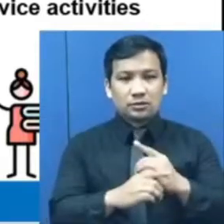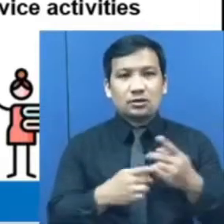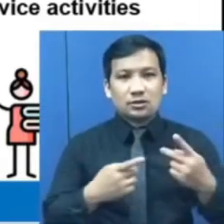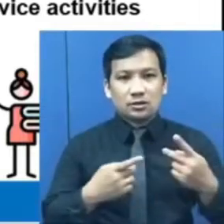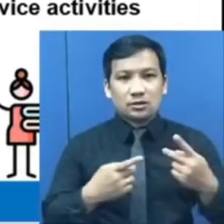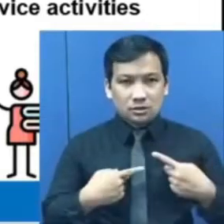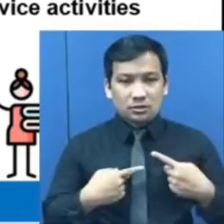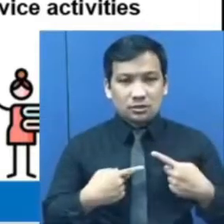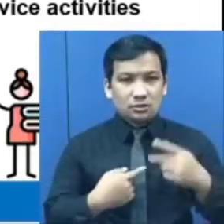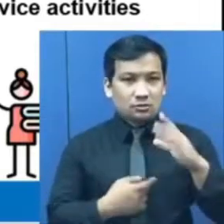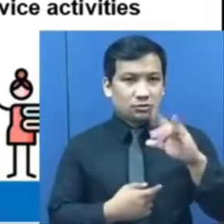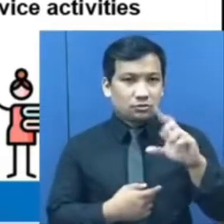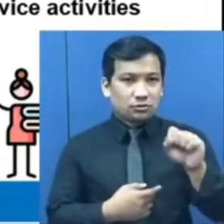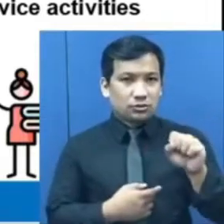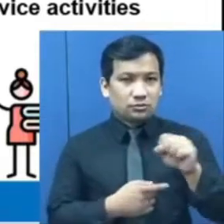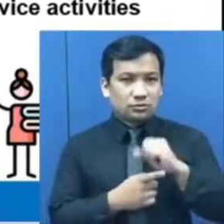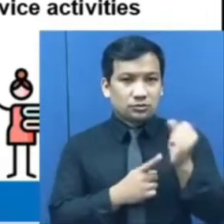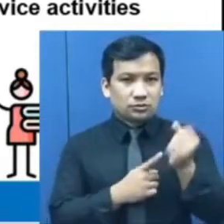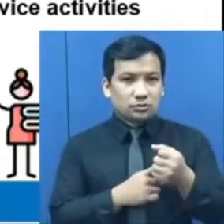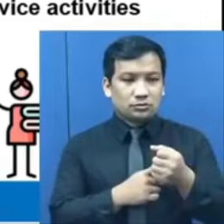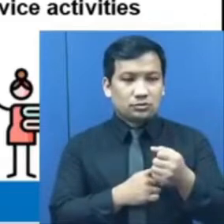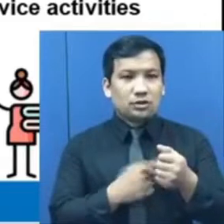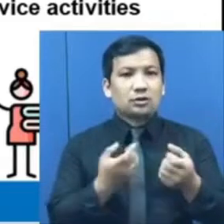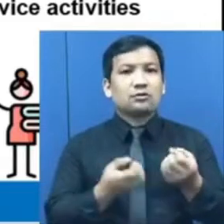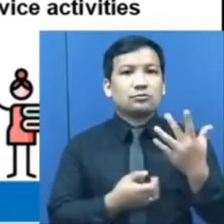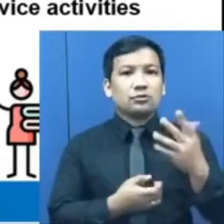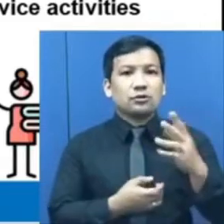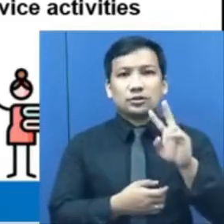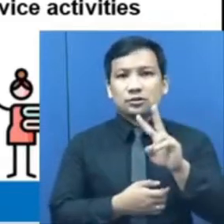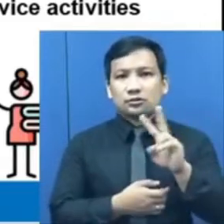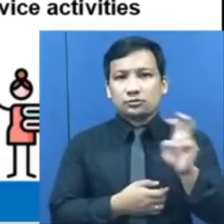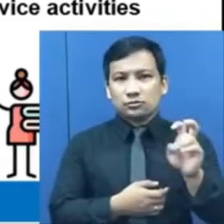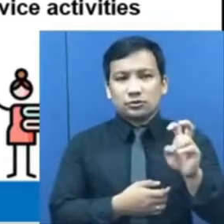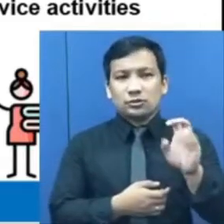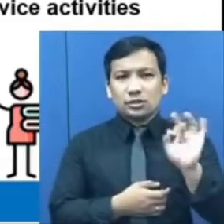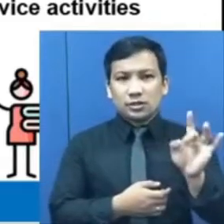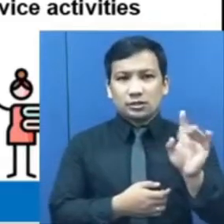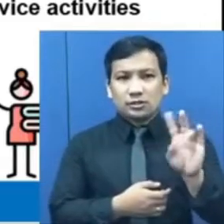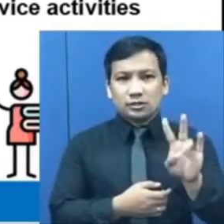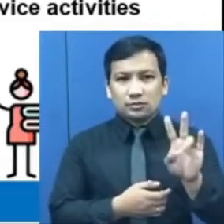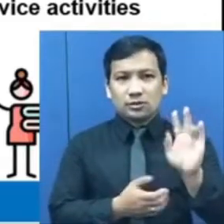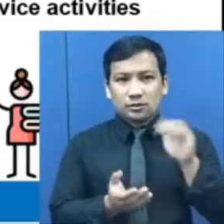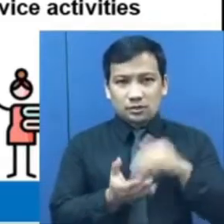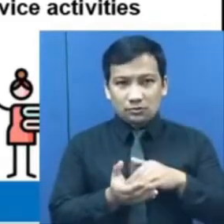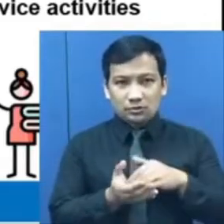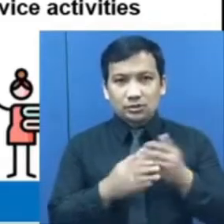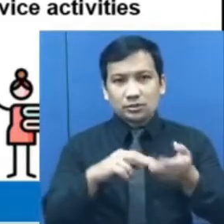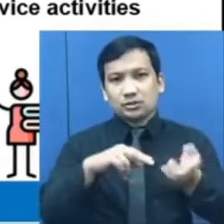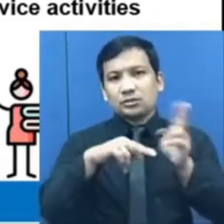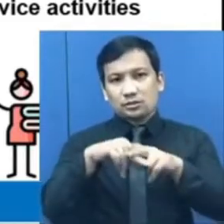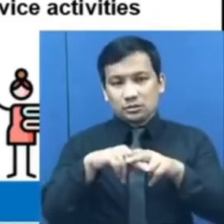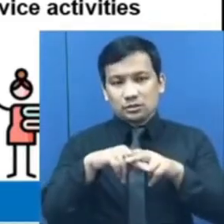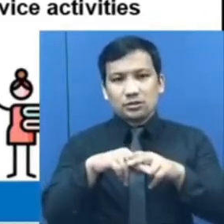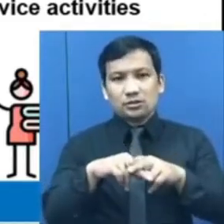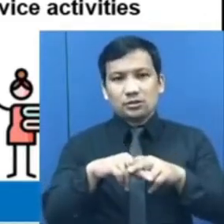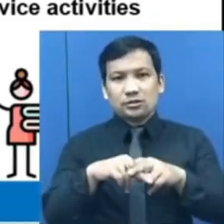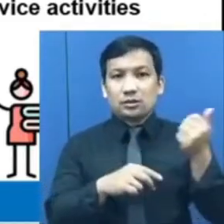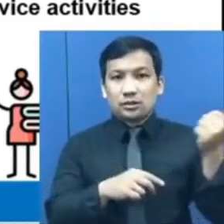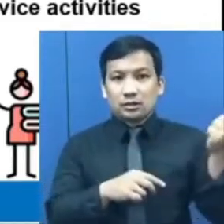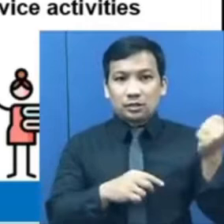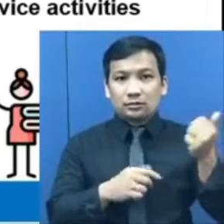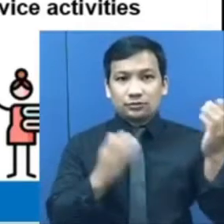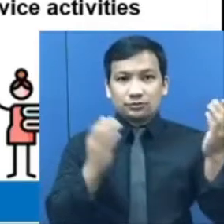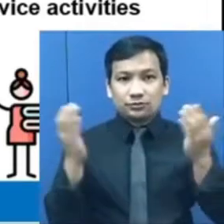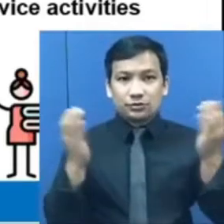Compulsory Social Security na may 287,000 increase at other services